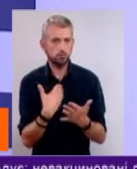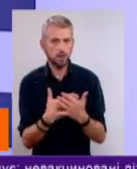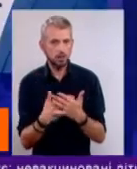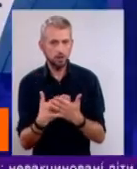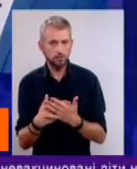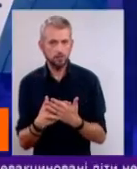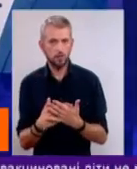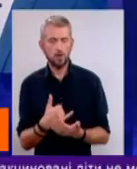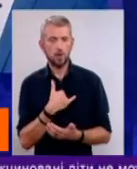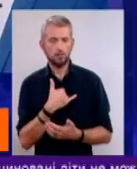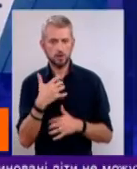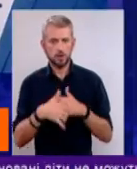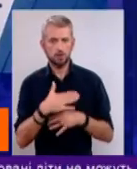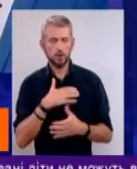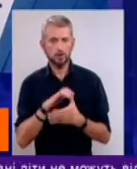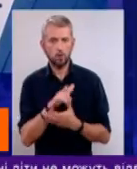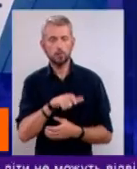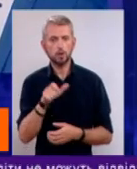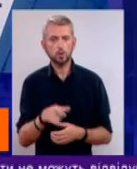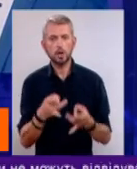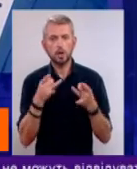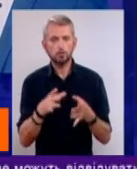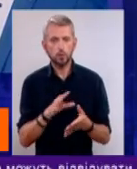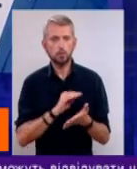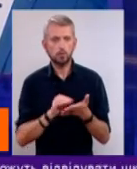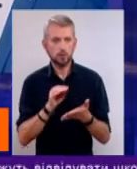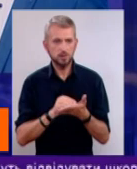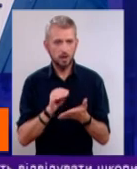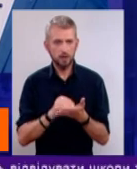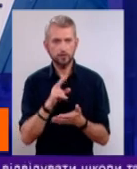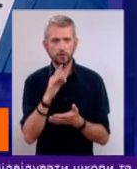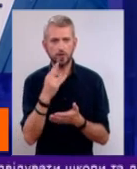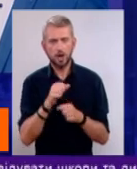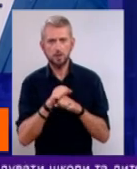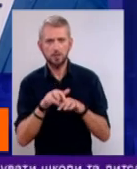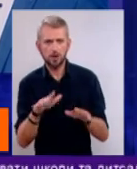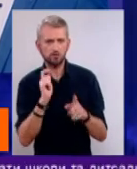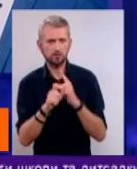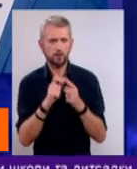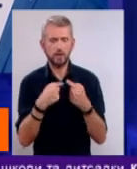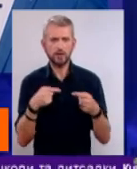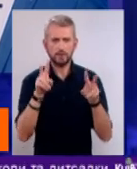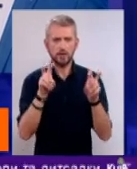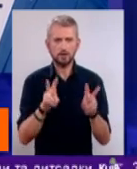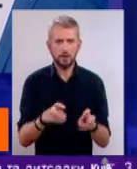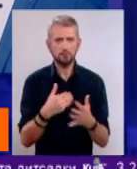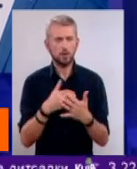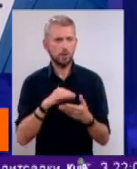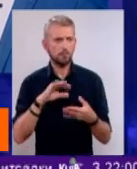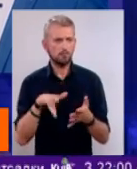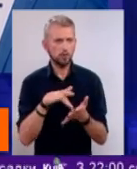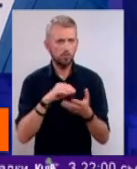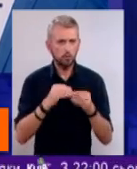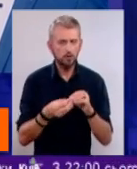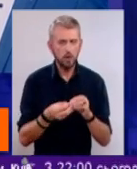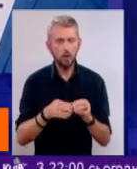мене серед моїх знайомих, що люди просто писали в соціальні мережі, рефлексували на різні теми, в тому числі якусь міську проблематику, а